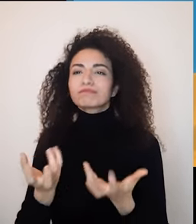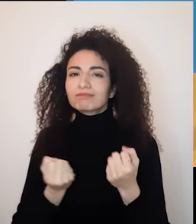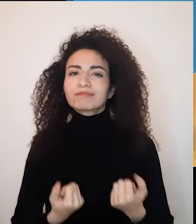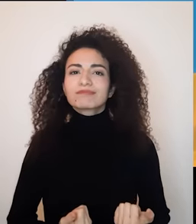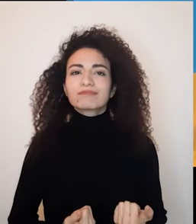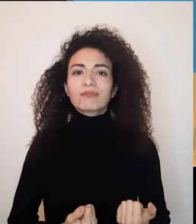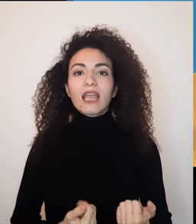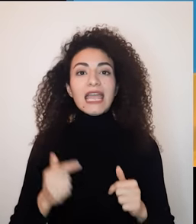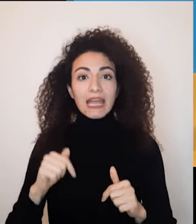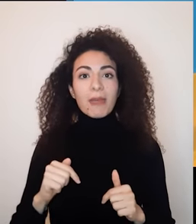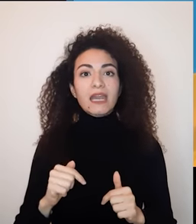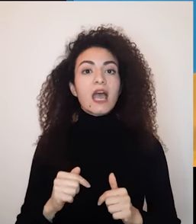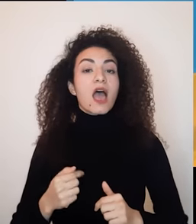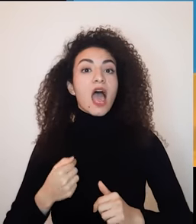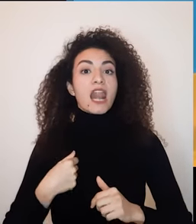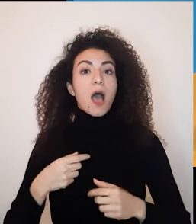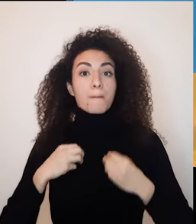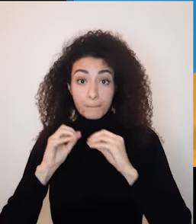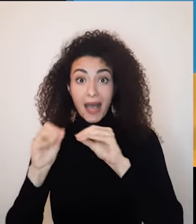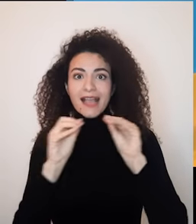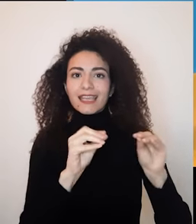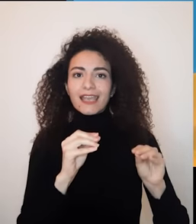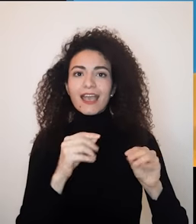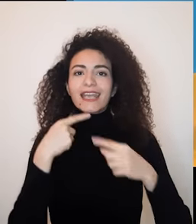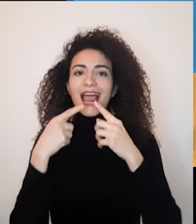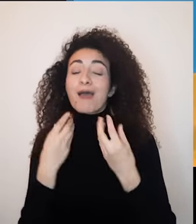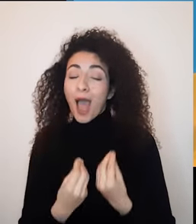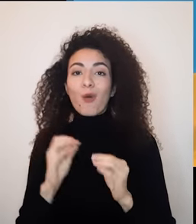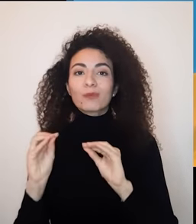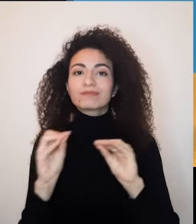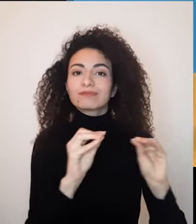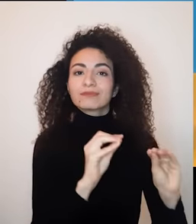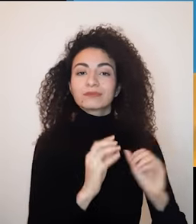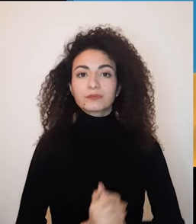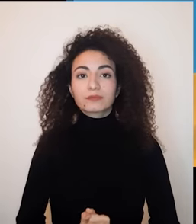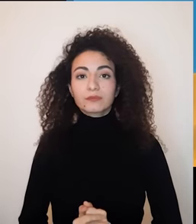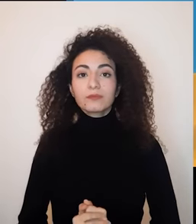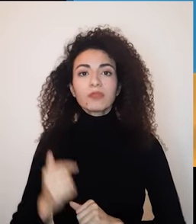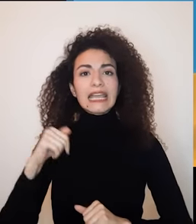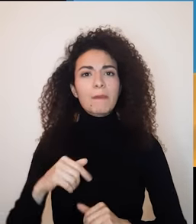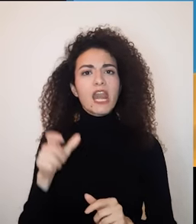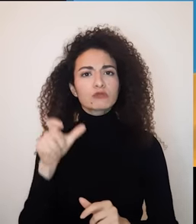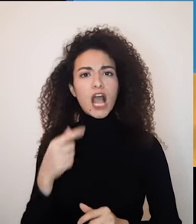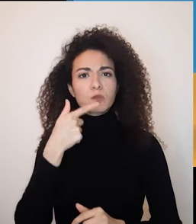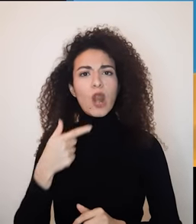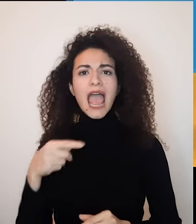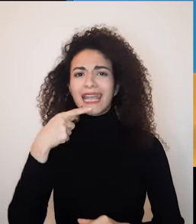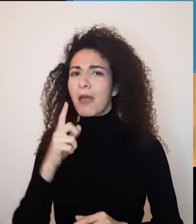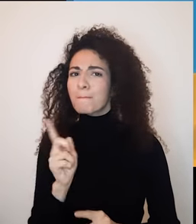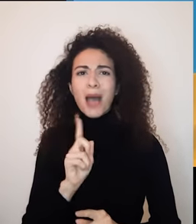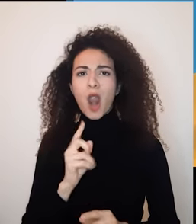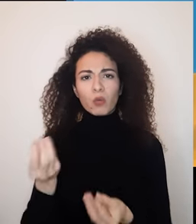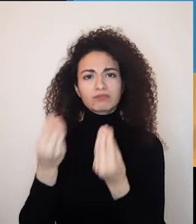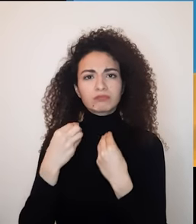وأيضاً القدرة على بعث رسائل ومشاعر إيجابية القدرة على رفض الرسائل السلبية أو المسممة القاتية من